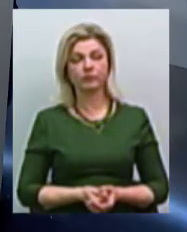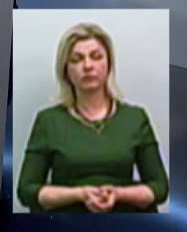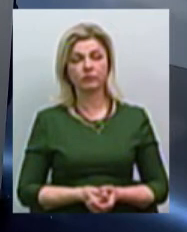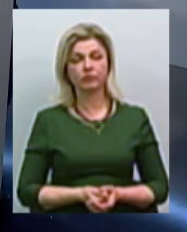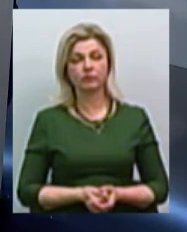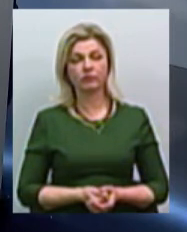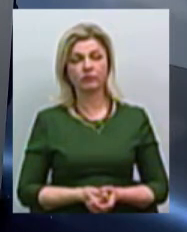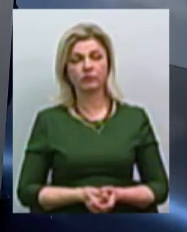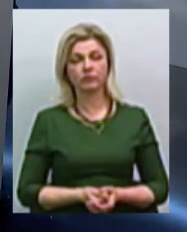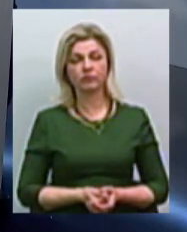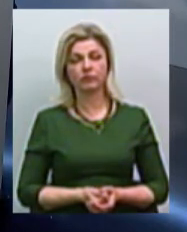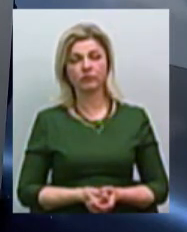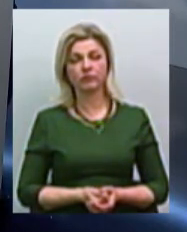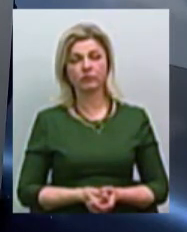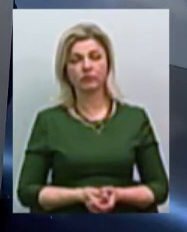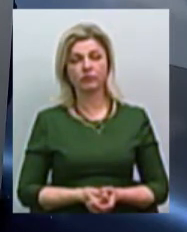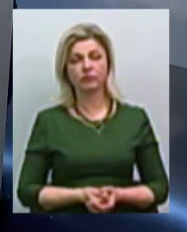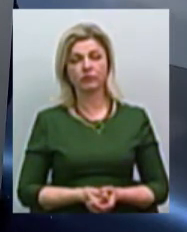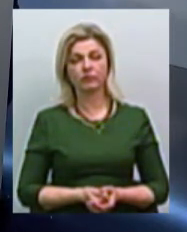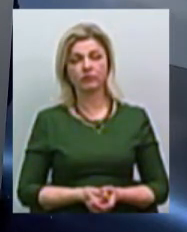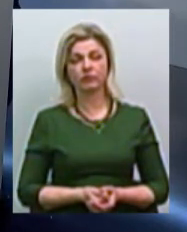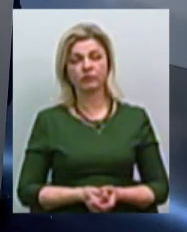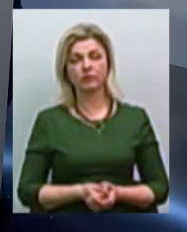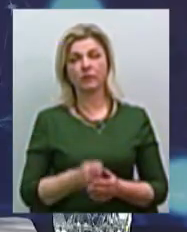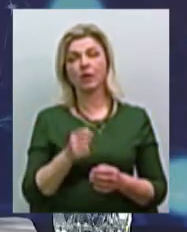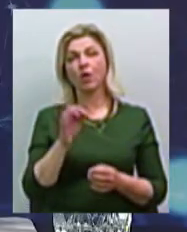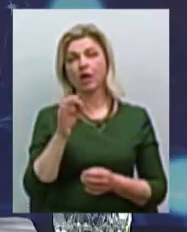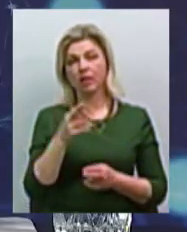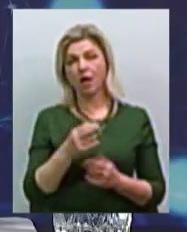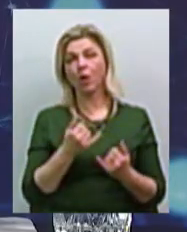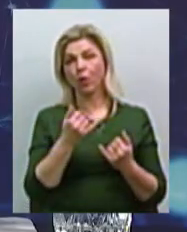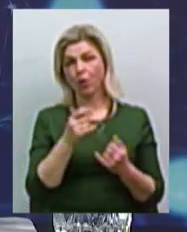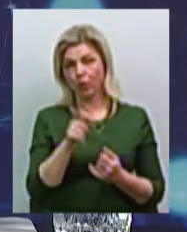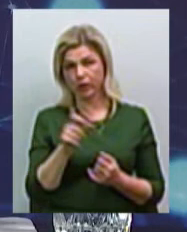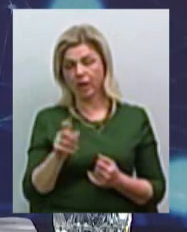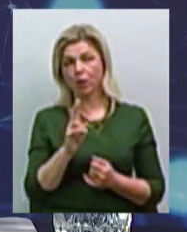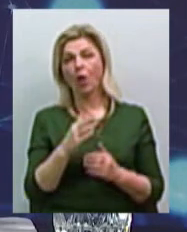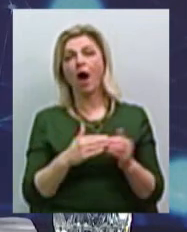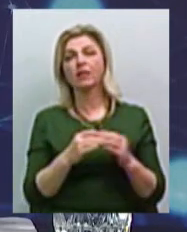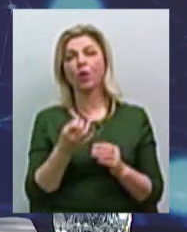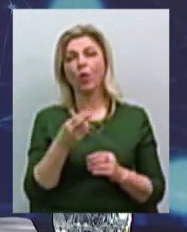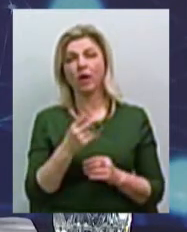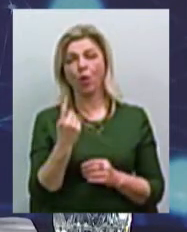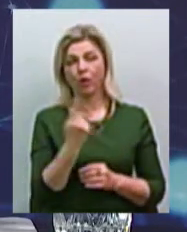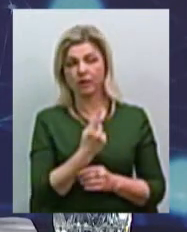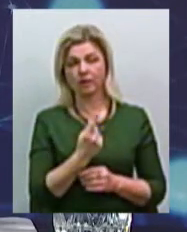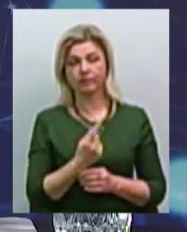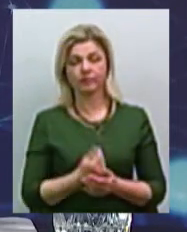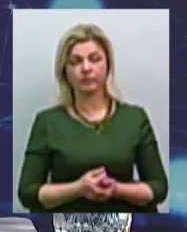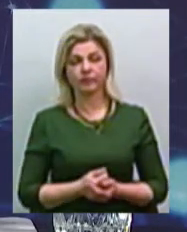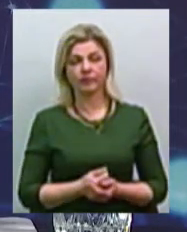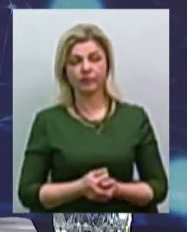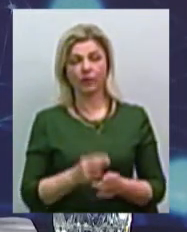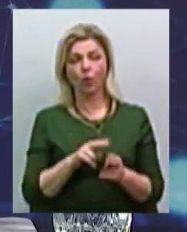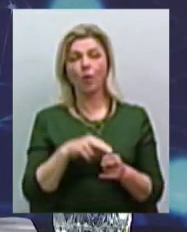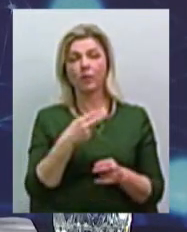казала я, закінчу, питання, що для осіб категорії 1, яких є захворювання нервової системи, така